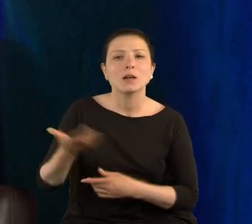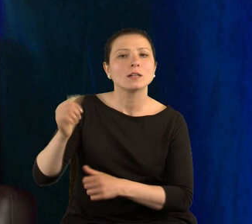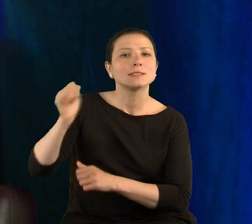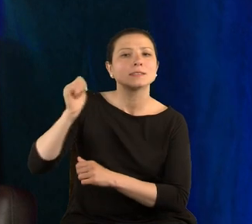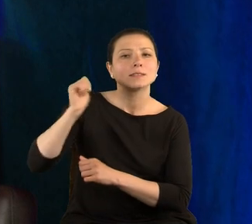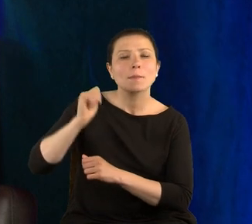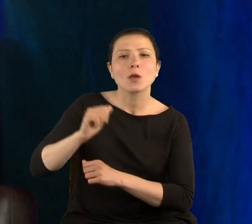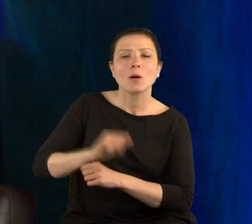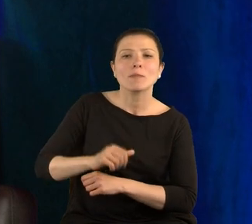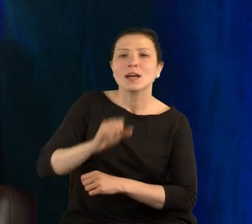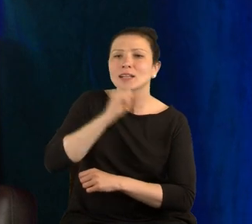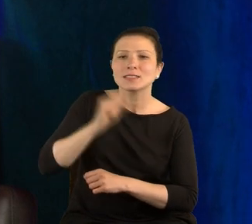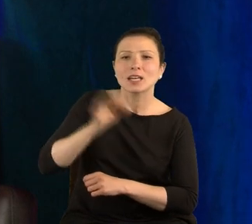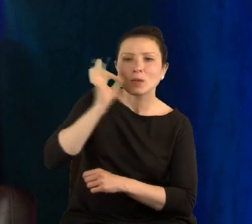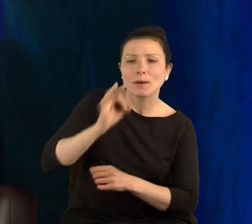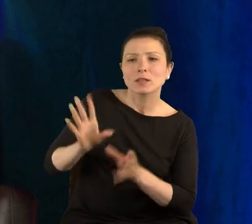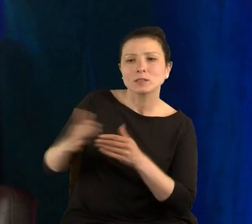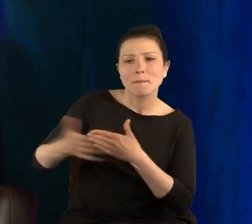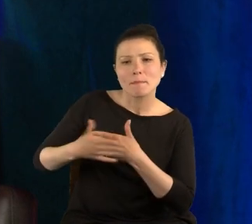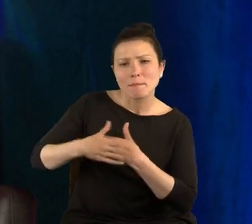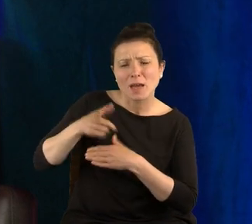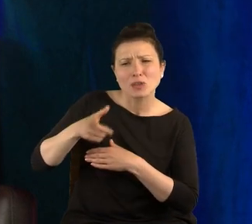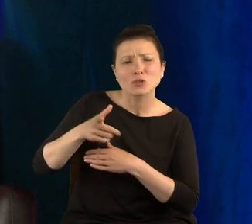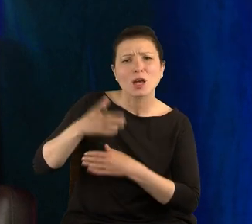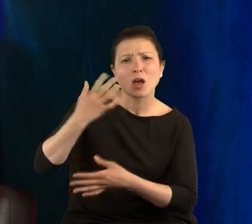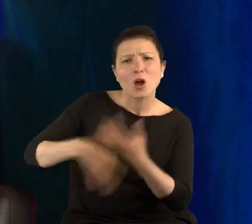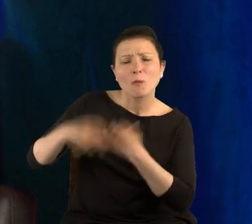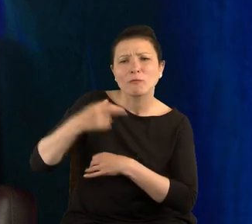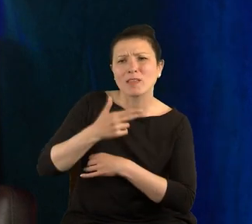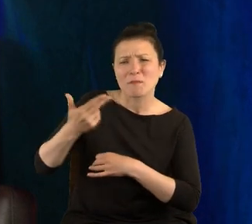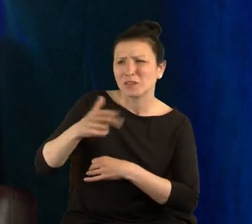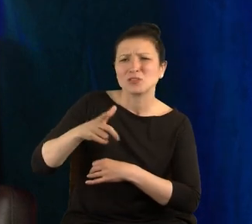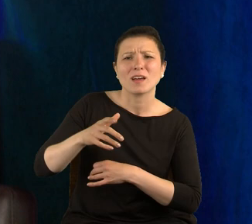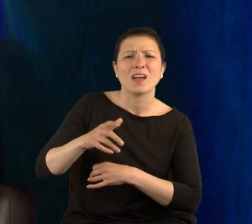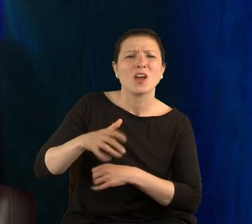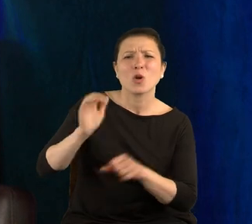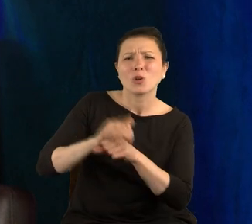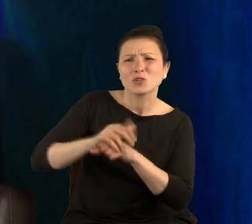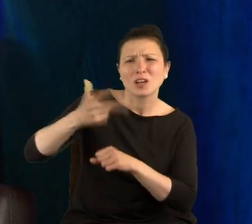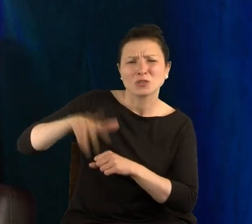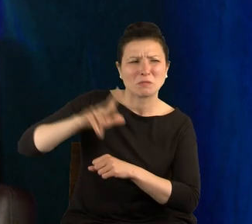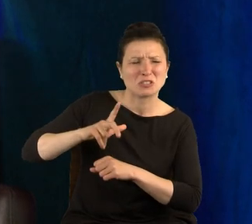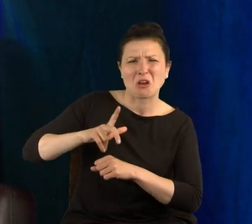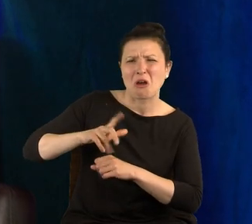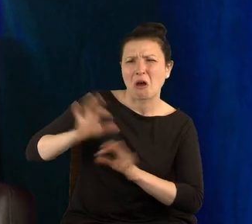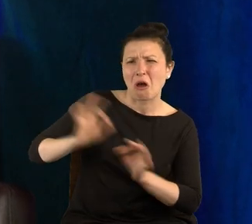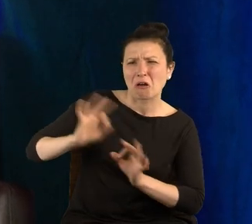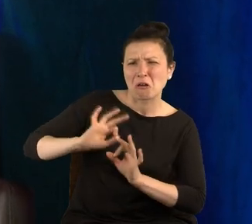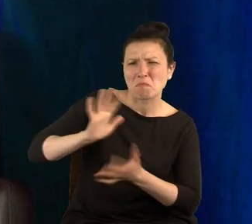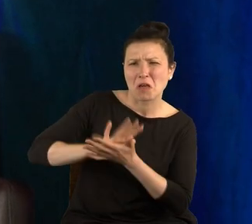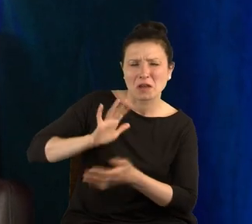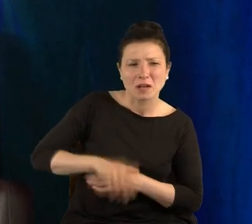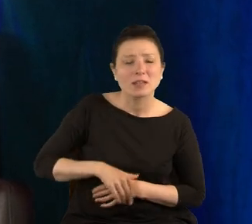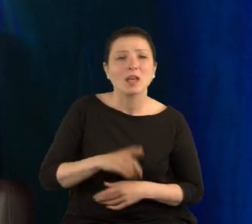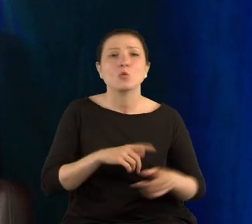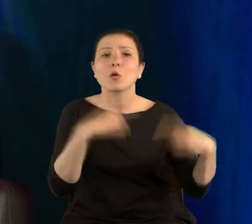rozmawia o wredocie swojej koleżanki z trzeciego piętra. Przejeżdża karetka pogotowia